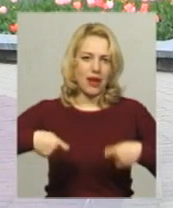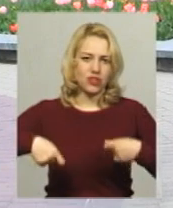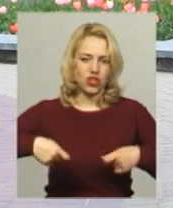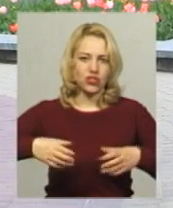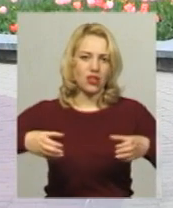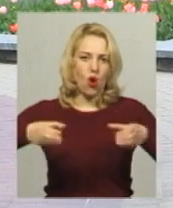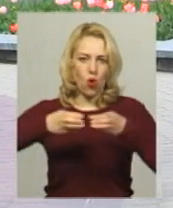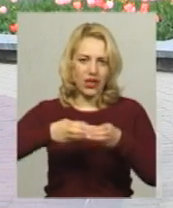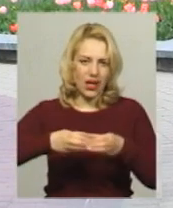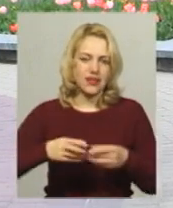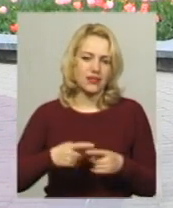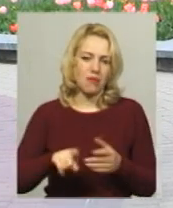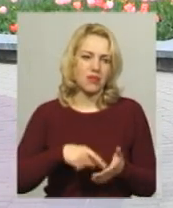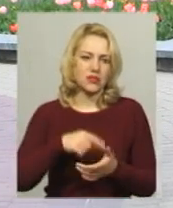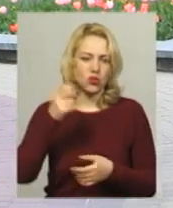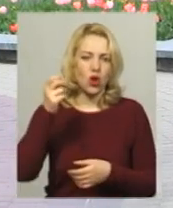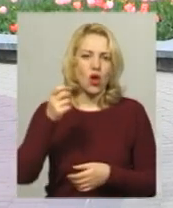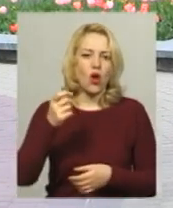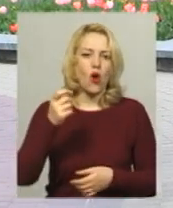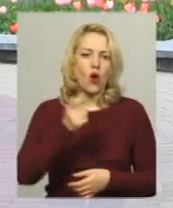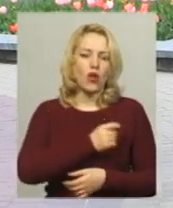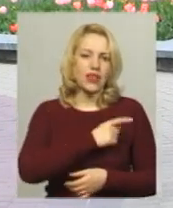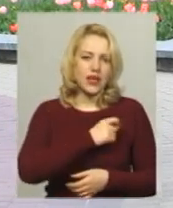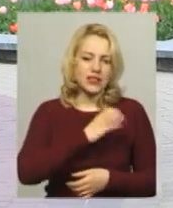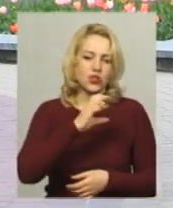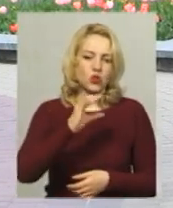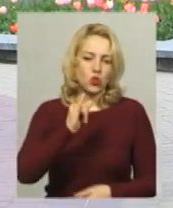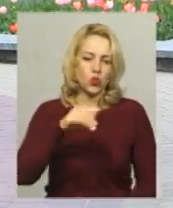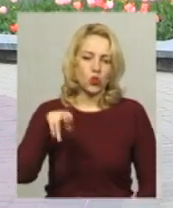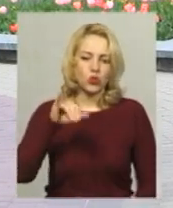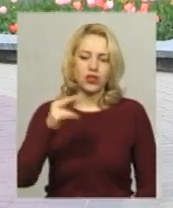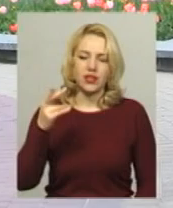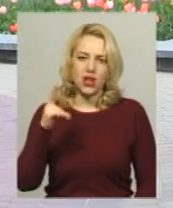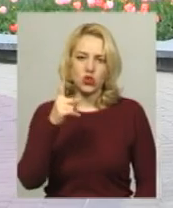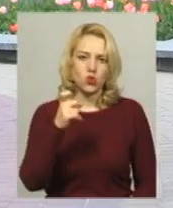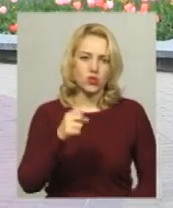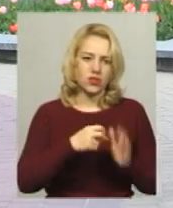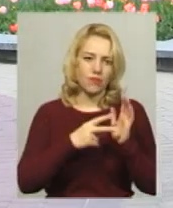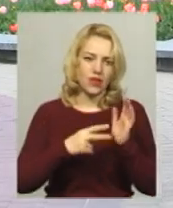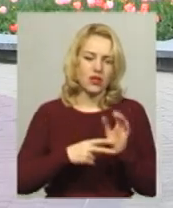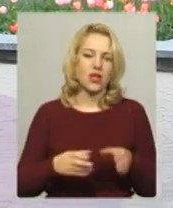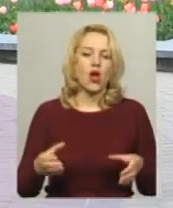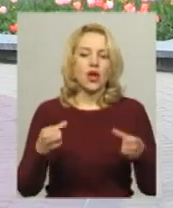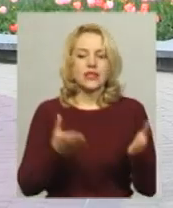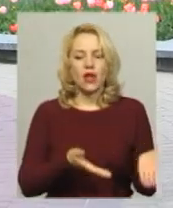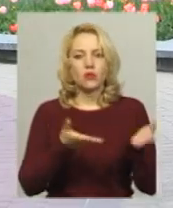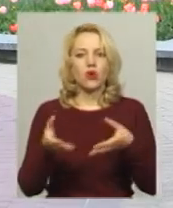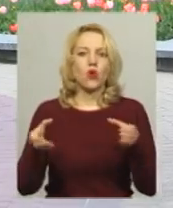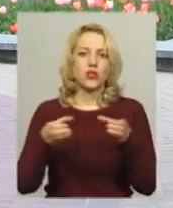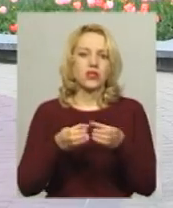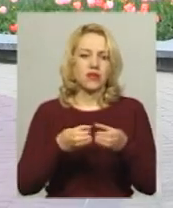барабанщиці з міста Одеси, це студія 117. Ми запросили колектив мажореток «Іріс» з